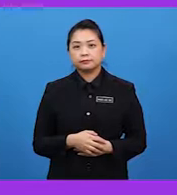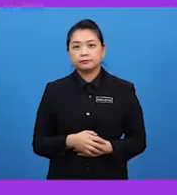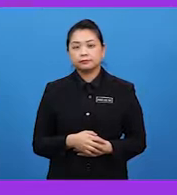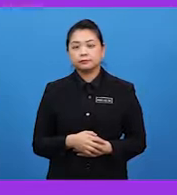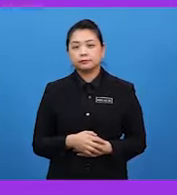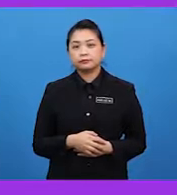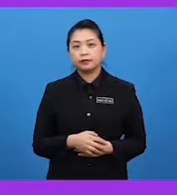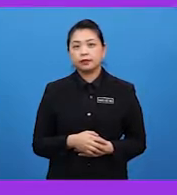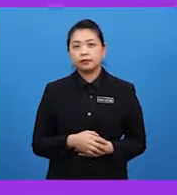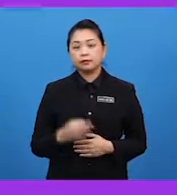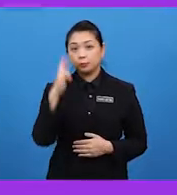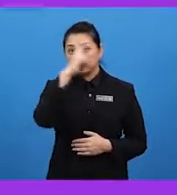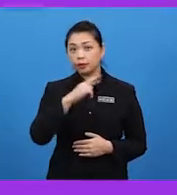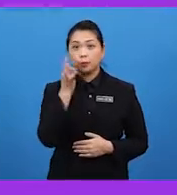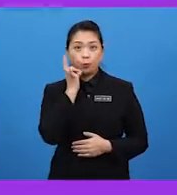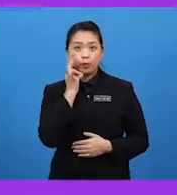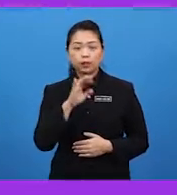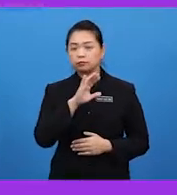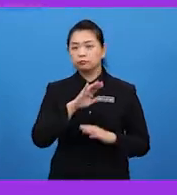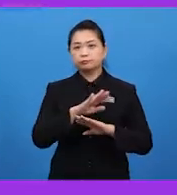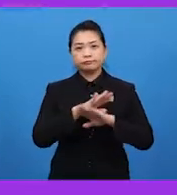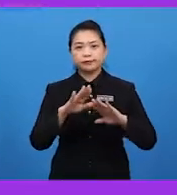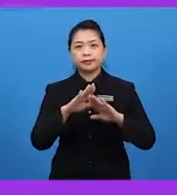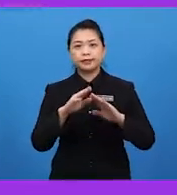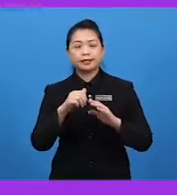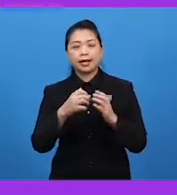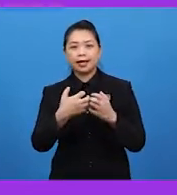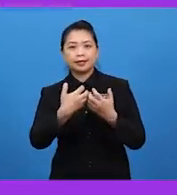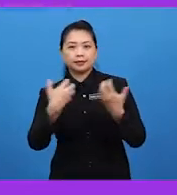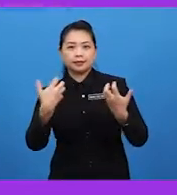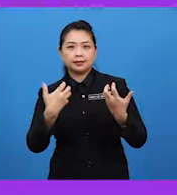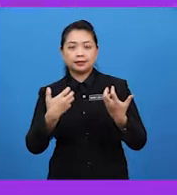Durian merupakan buah yang tidak asing di kalangan rakyat Malaysia.